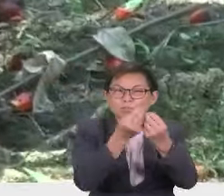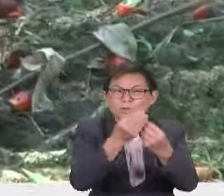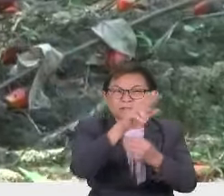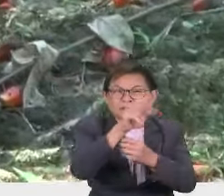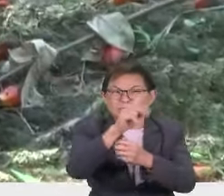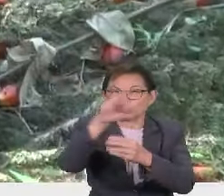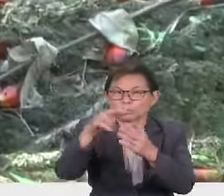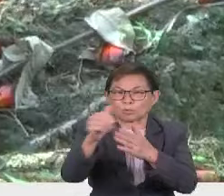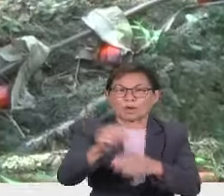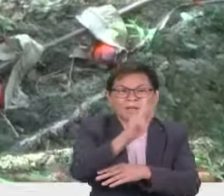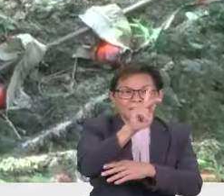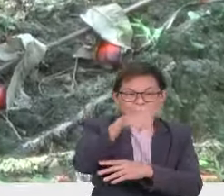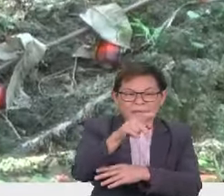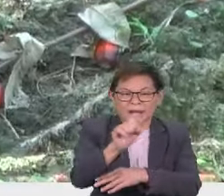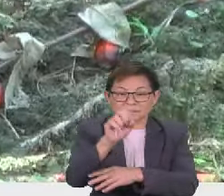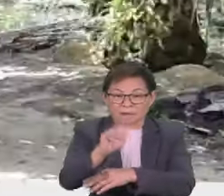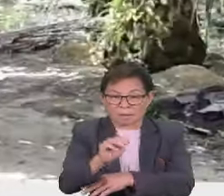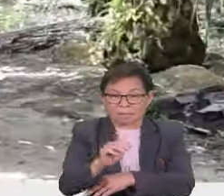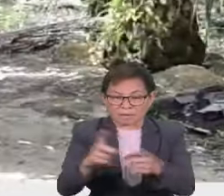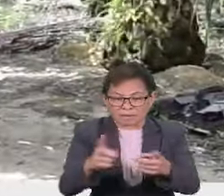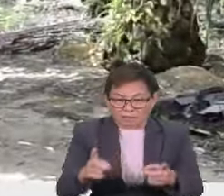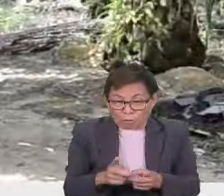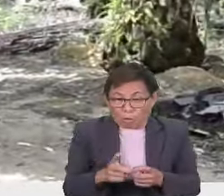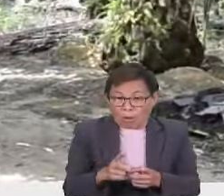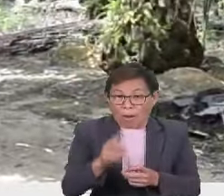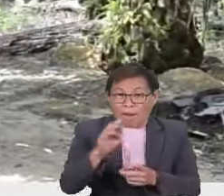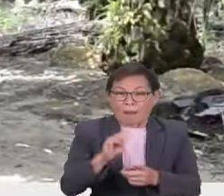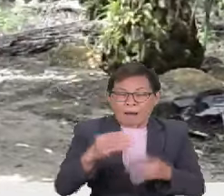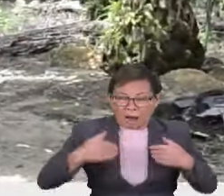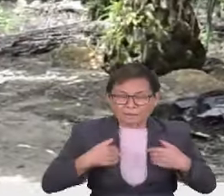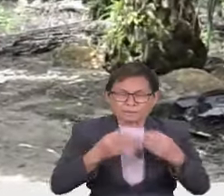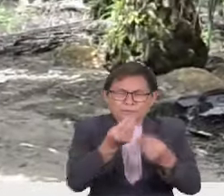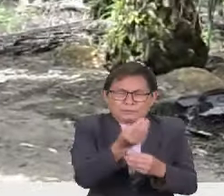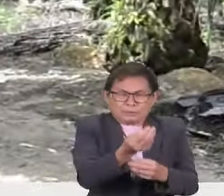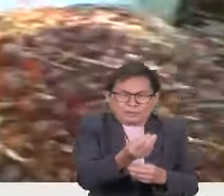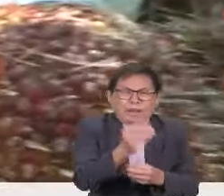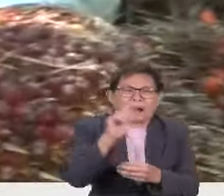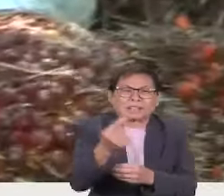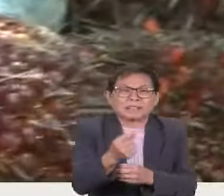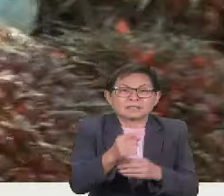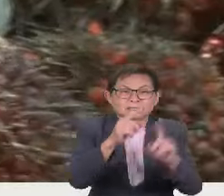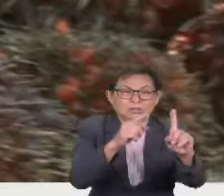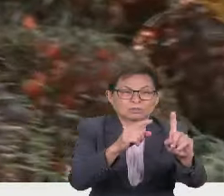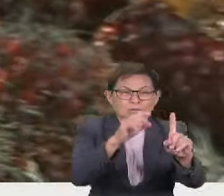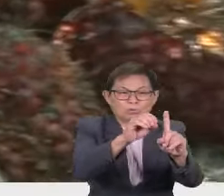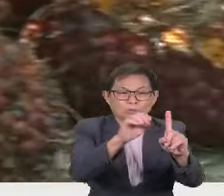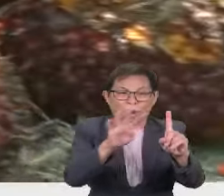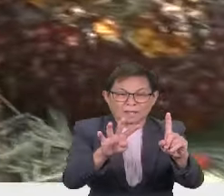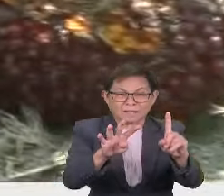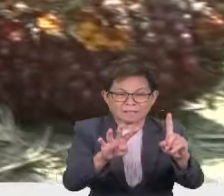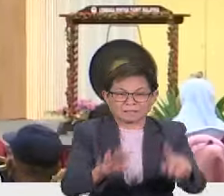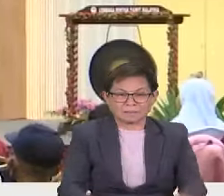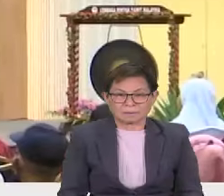Jelasnya KPSM daerah Tunku Berhad memiliki ahli paling sedikit, iaitu hanya 104 ahli.